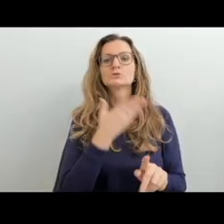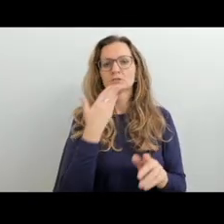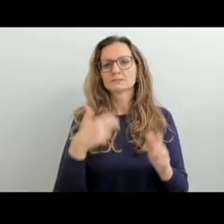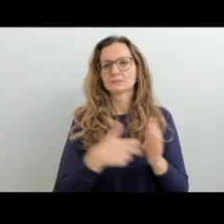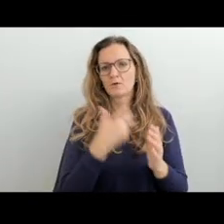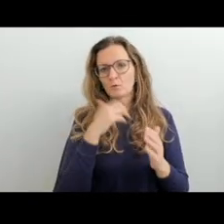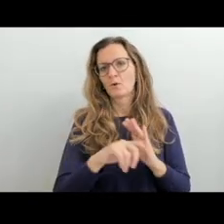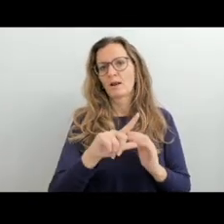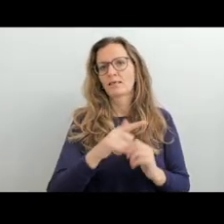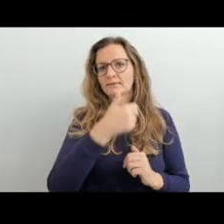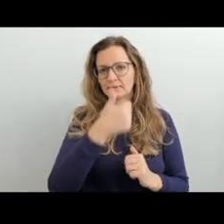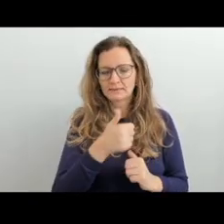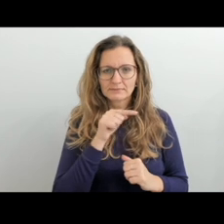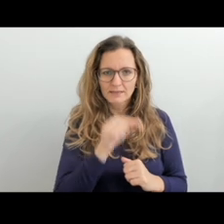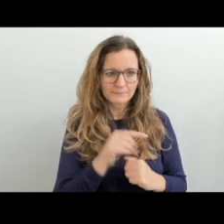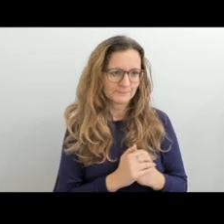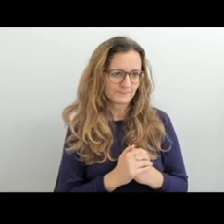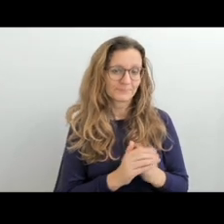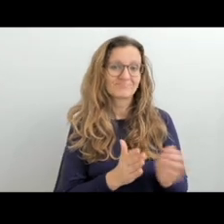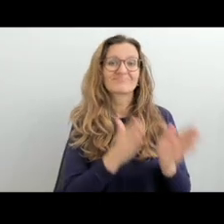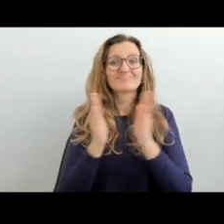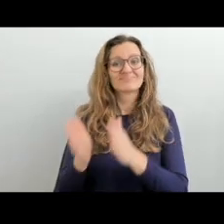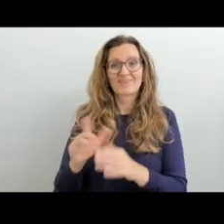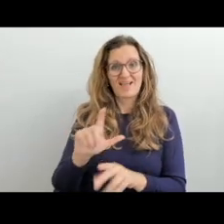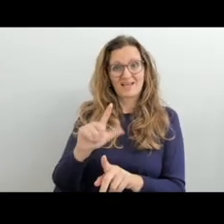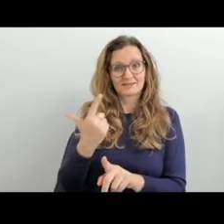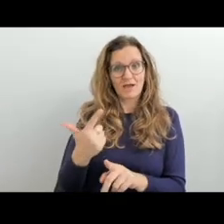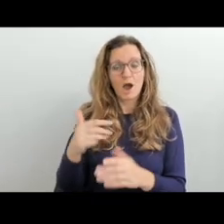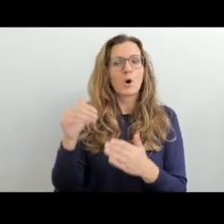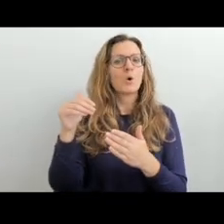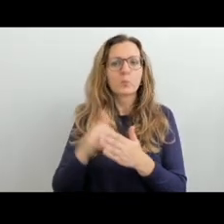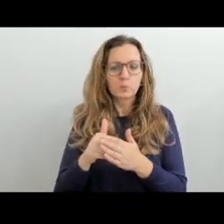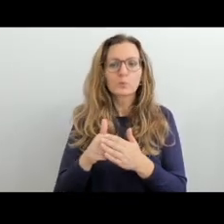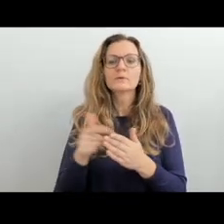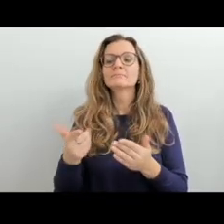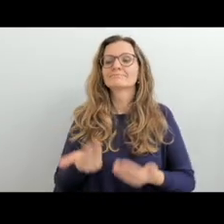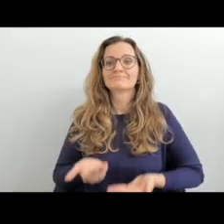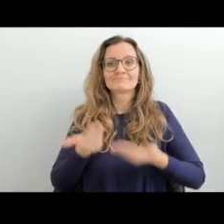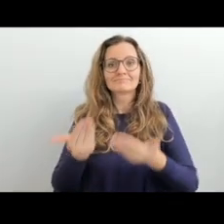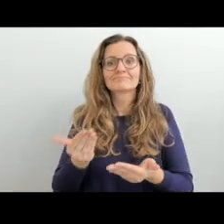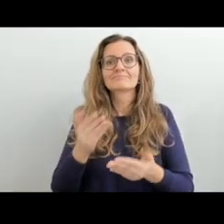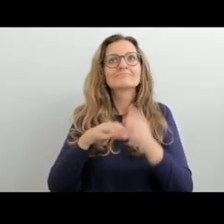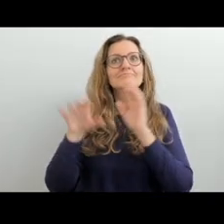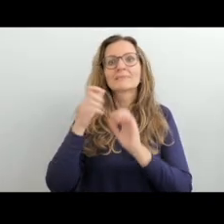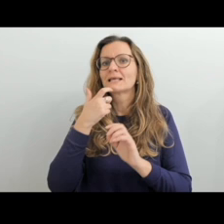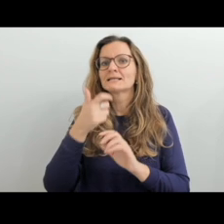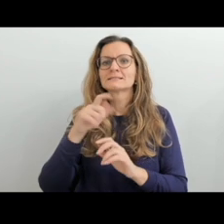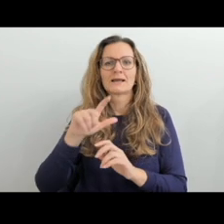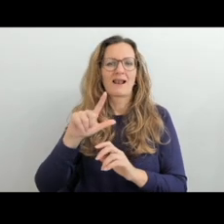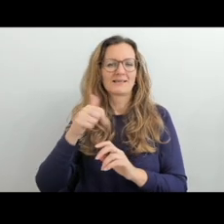životě, ale potom ho preferují při komunikaci a je to pro ně jazyk L1. Jazyk L2